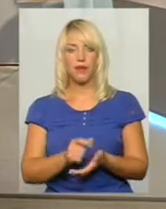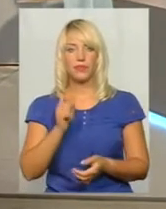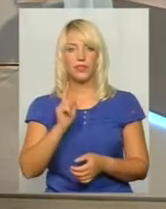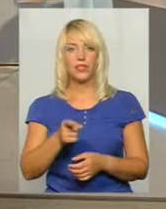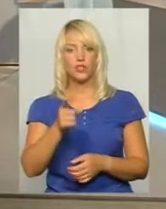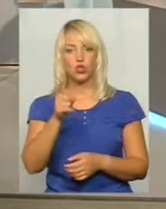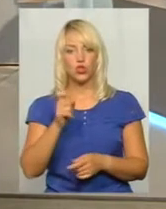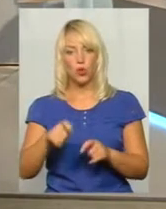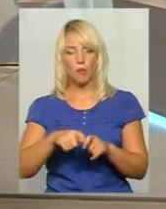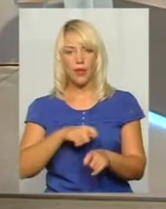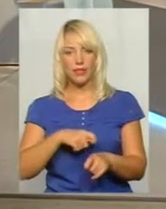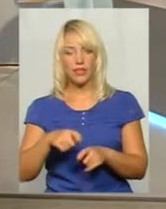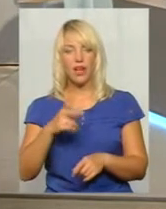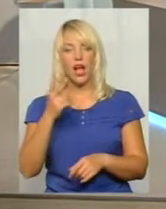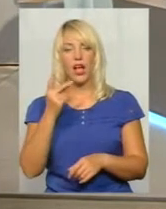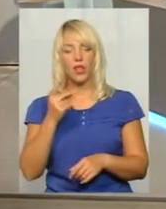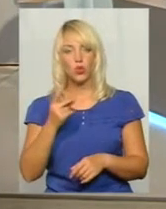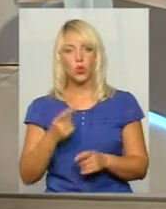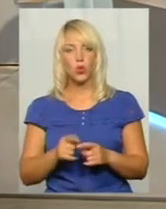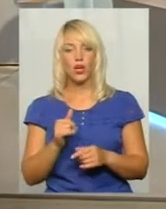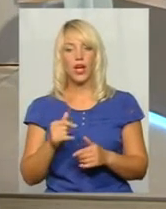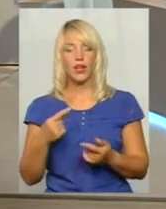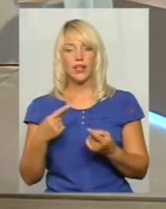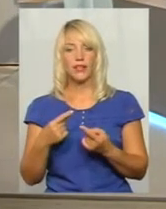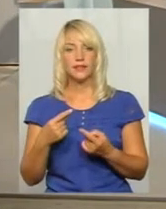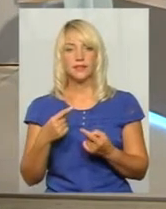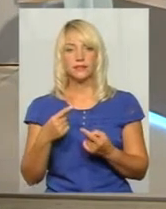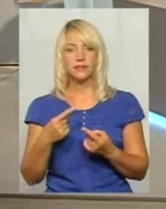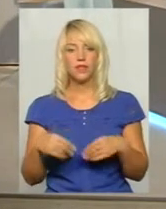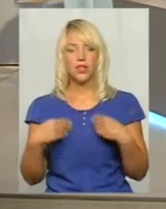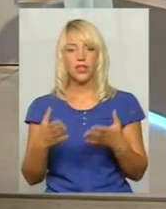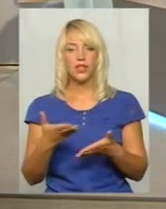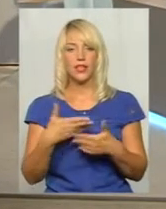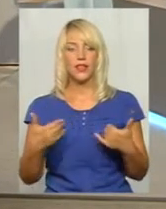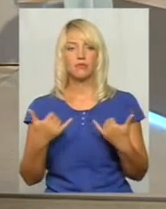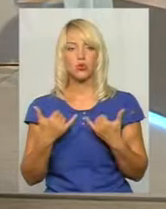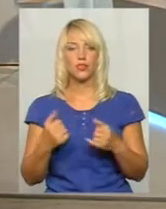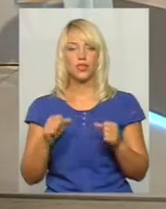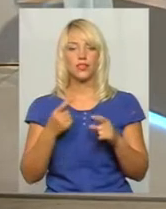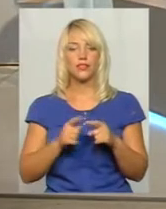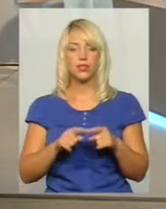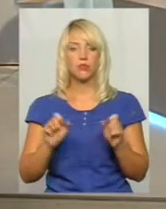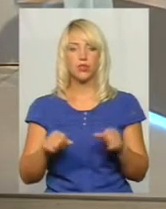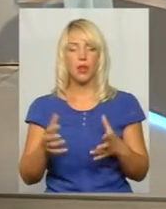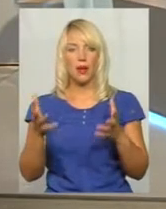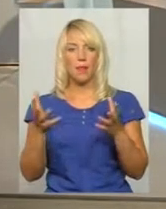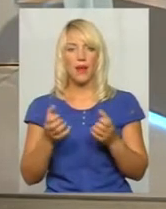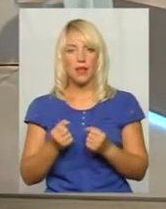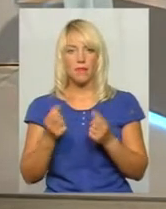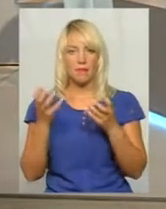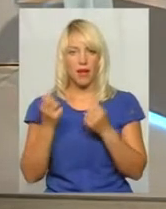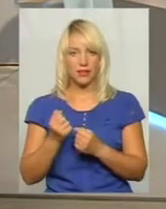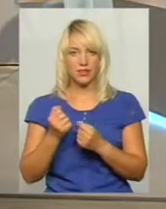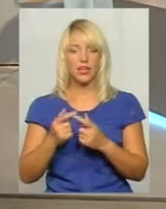метрів, інша половина злітно-посадкової смуги дає нам сьогодні ті можливості приймати повітряні судна